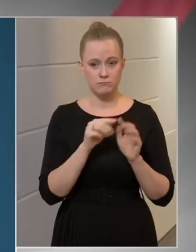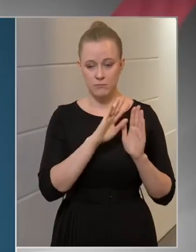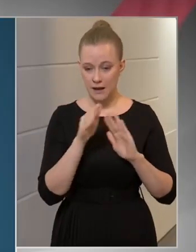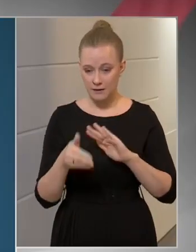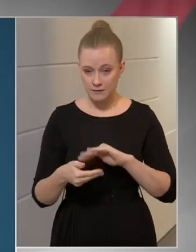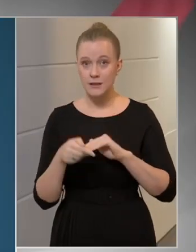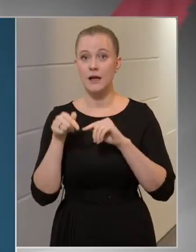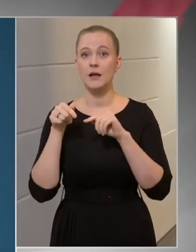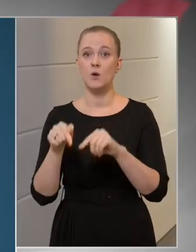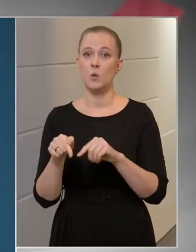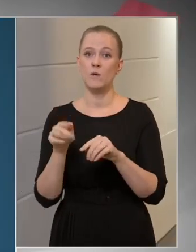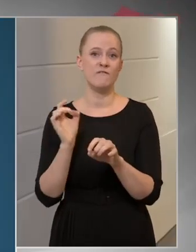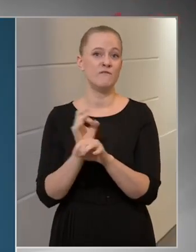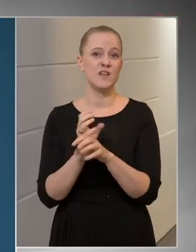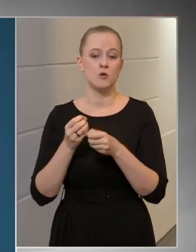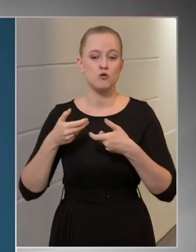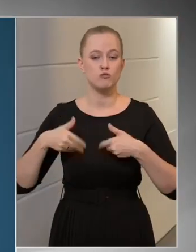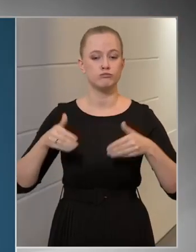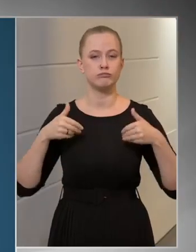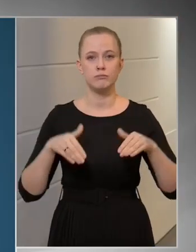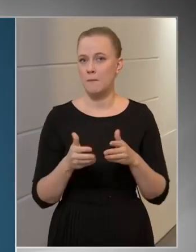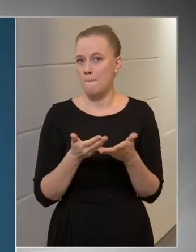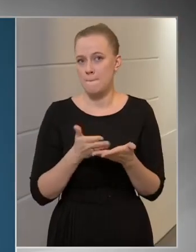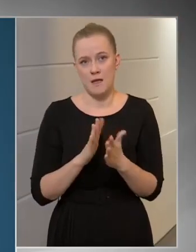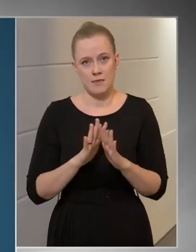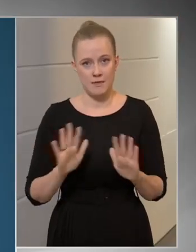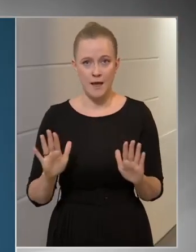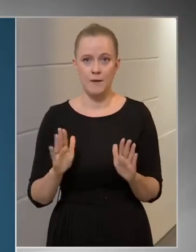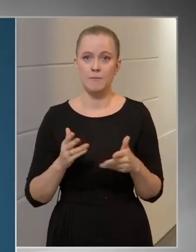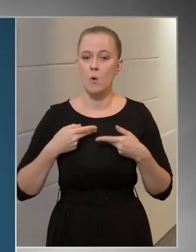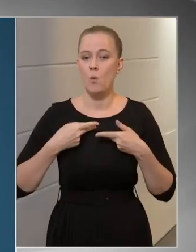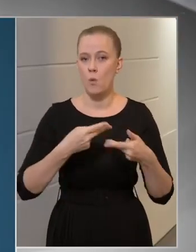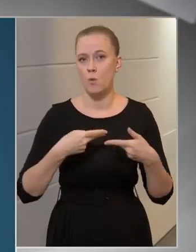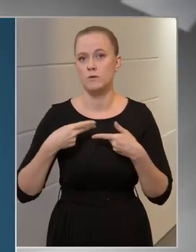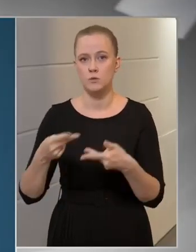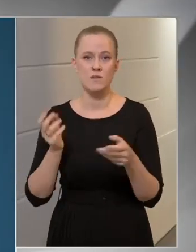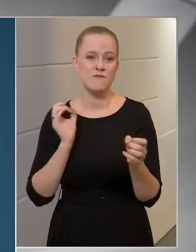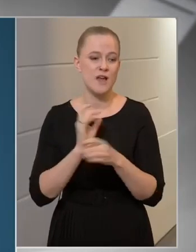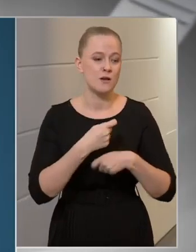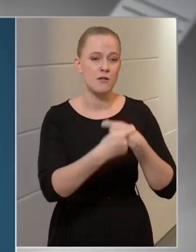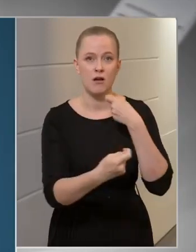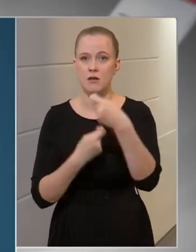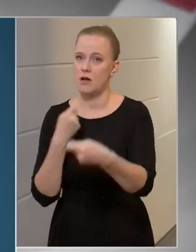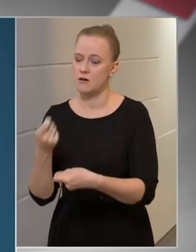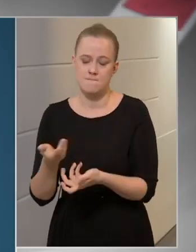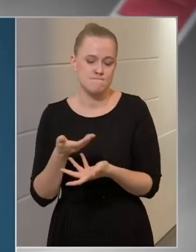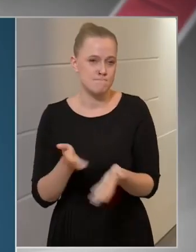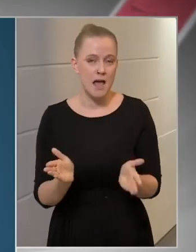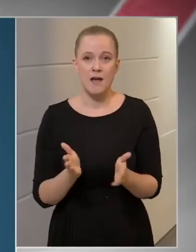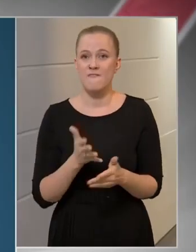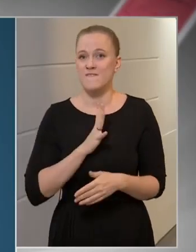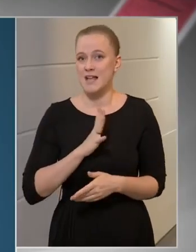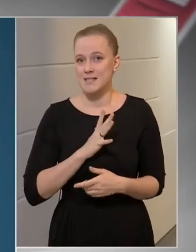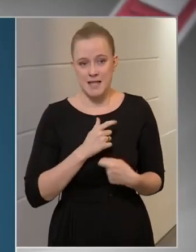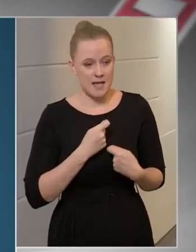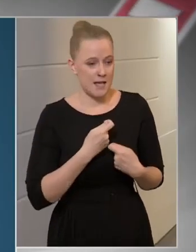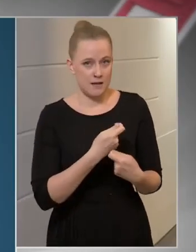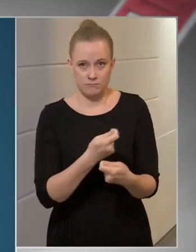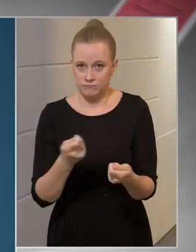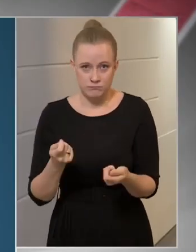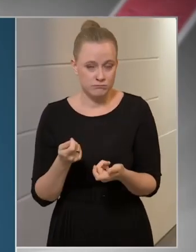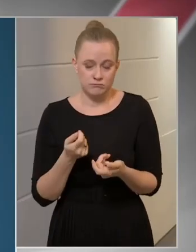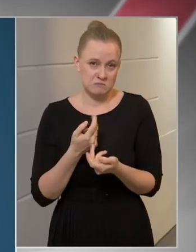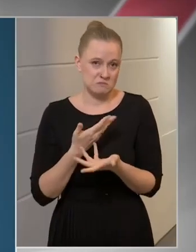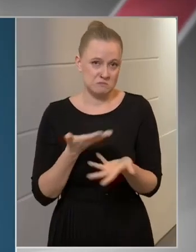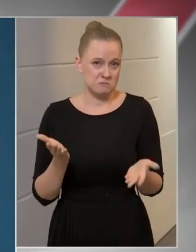nem ürít vírust, nem hordozza, nem fertőző, nem jelent semmiféle veszélyt a környezetére